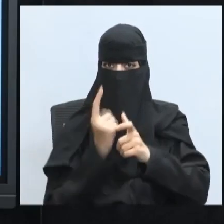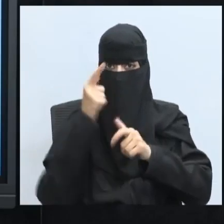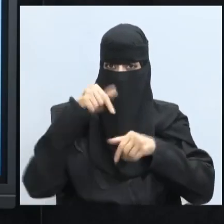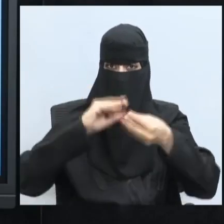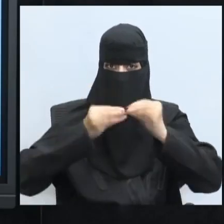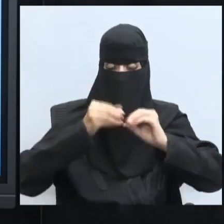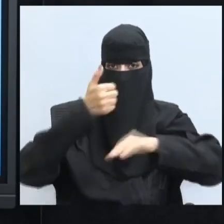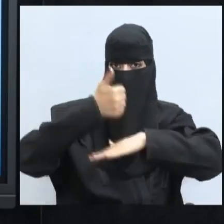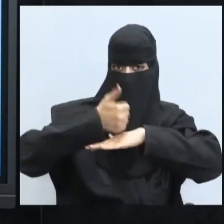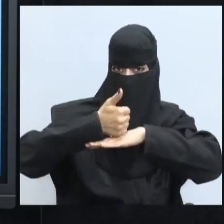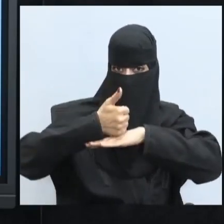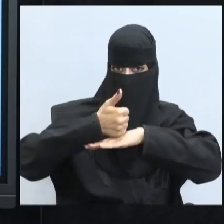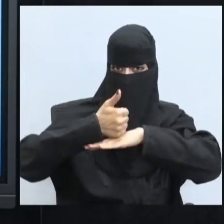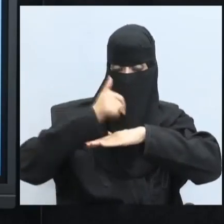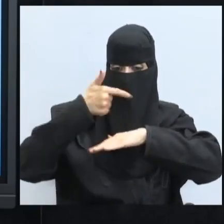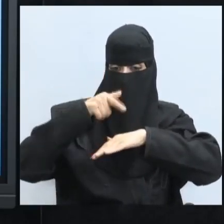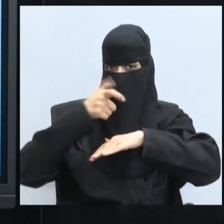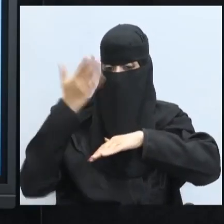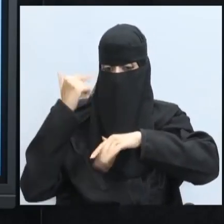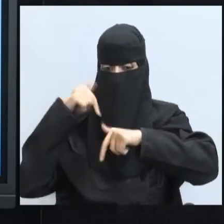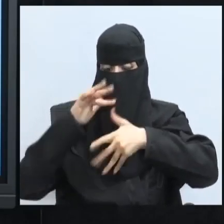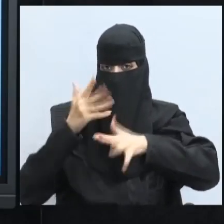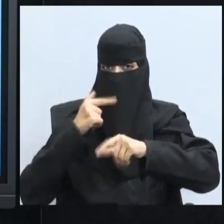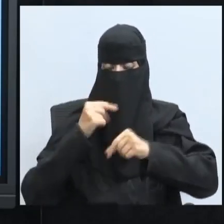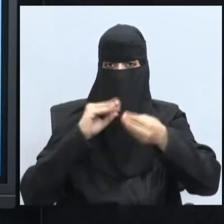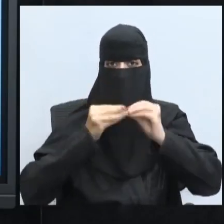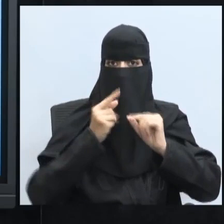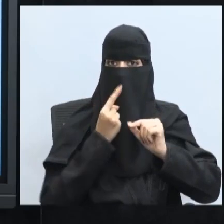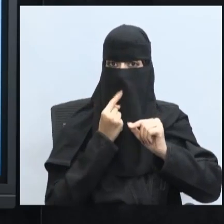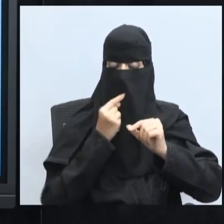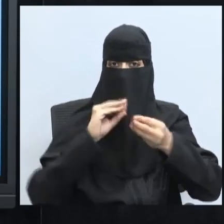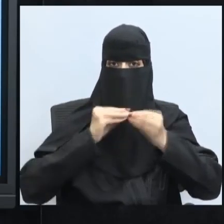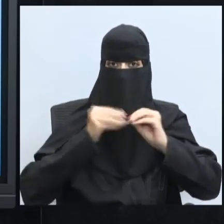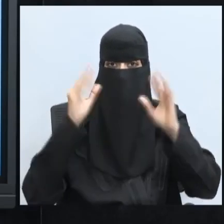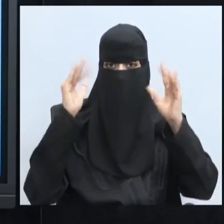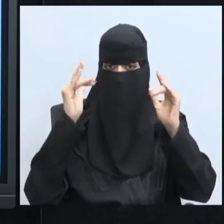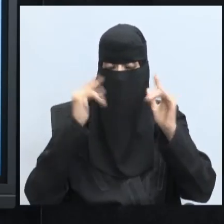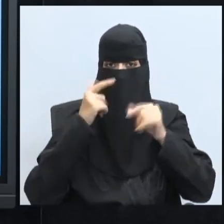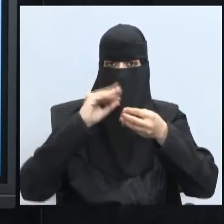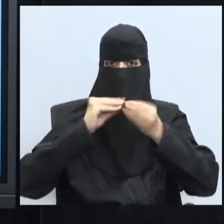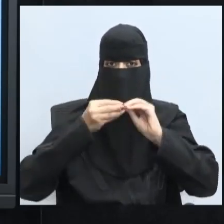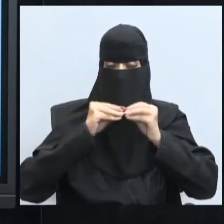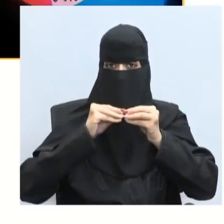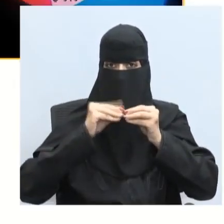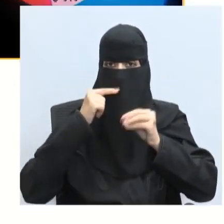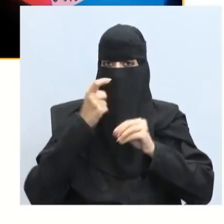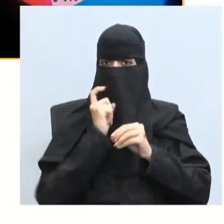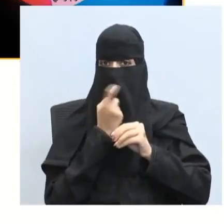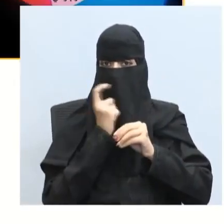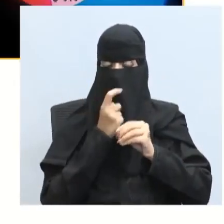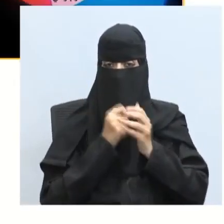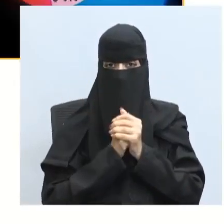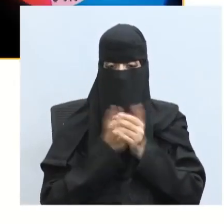الألوان الأساسية كانت عبارة عن الأحمر والأخضر والأزرق